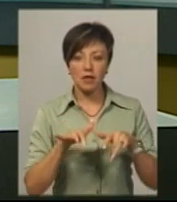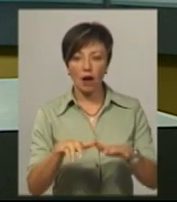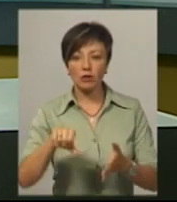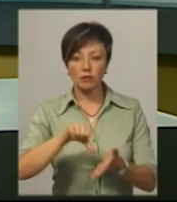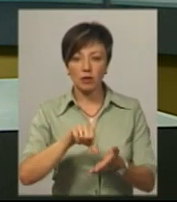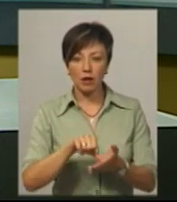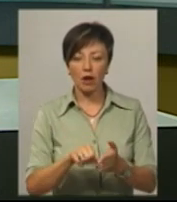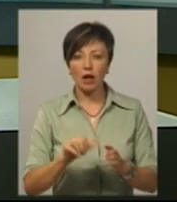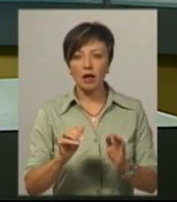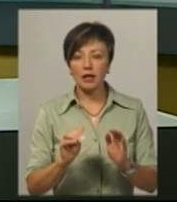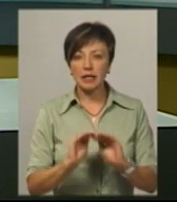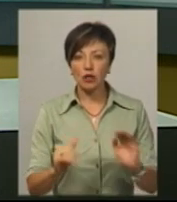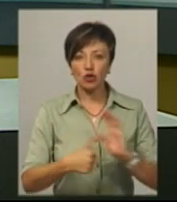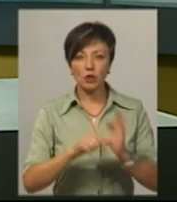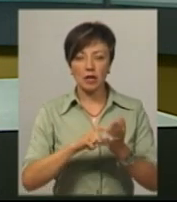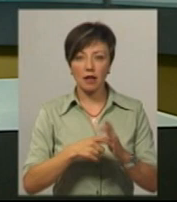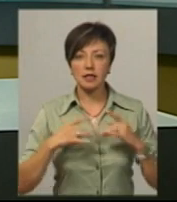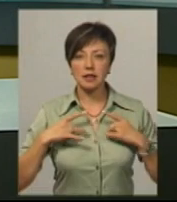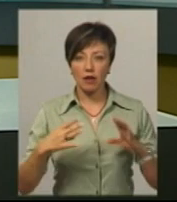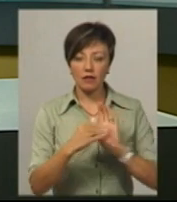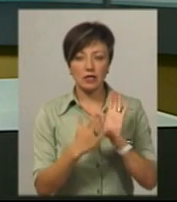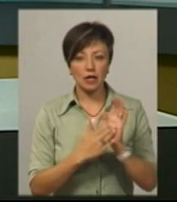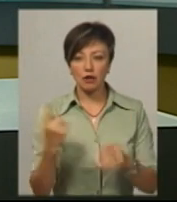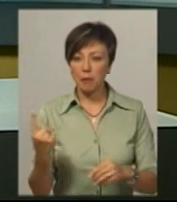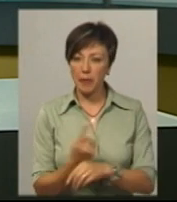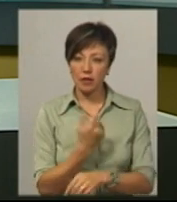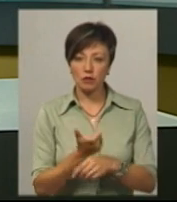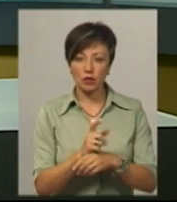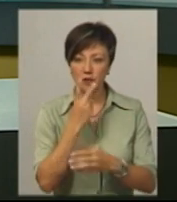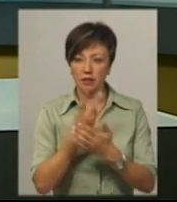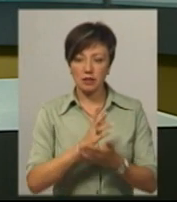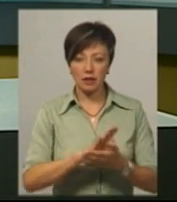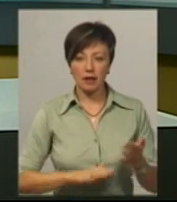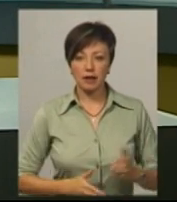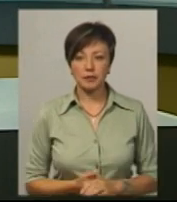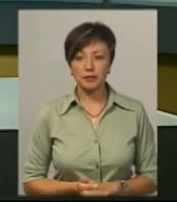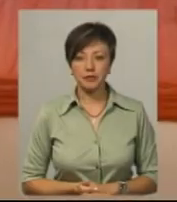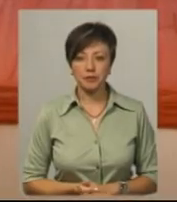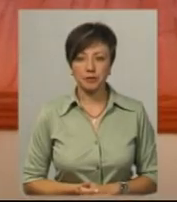взяли участь учні шостих класів. Таке свято тут відзначили вперше. Більше дивіться далі у сюжеті.